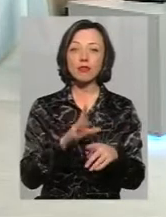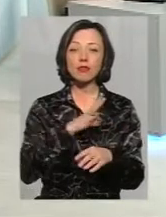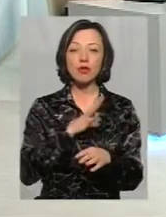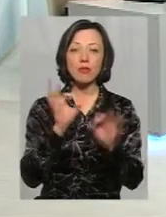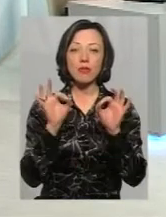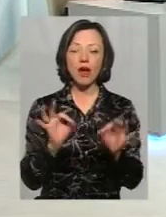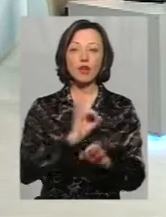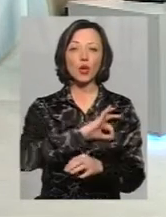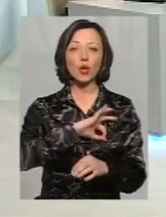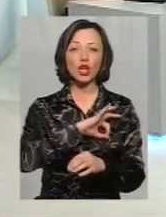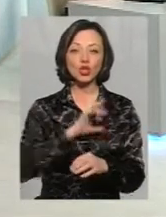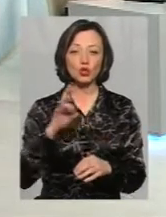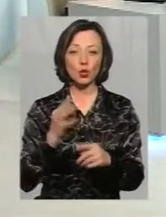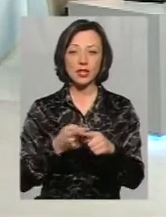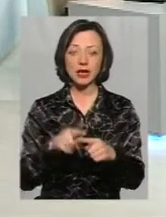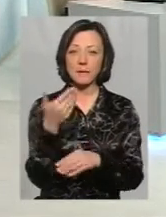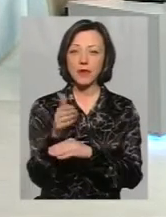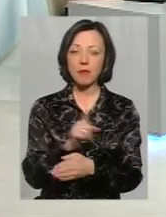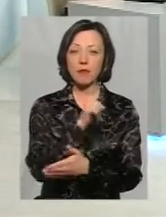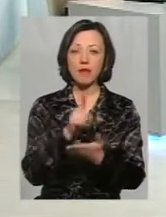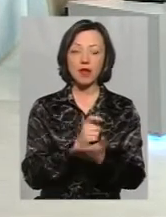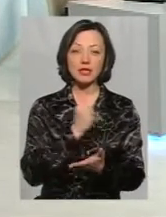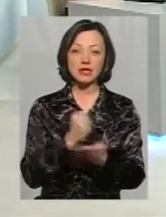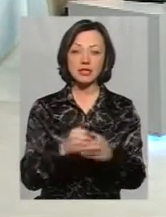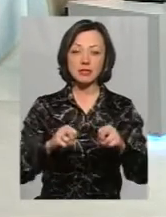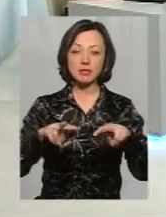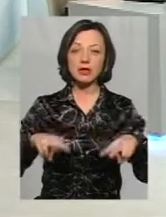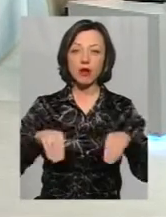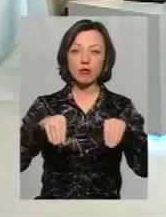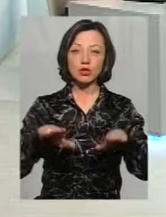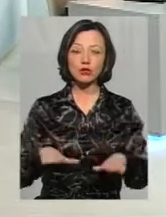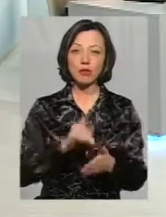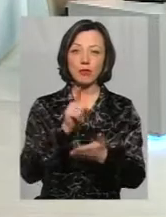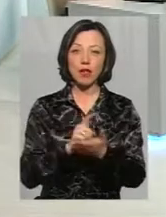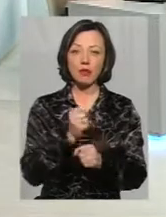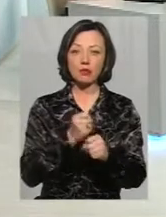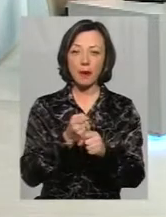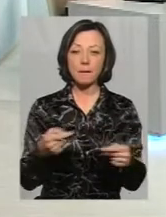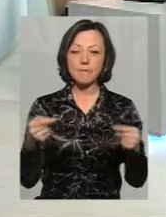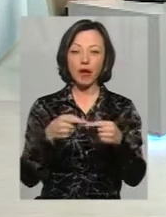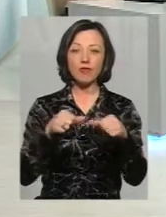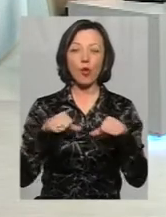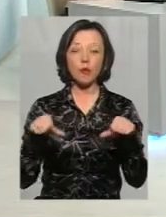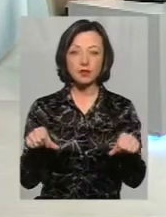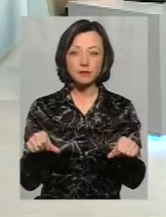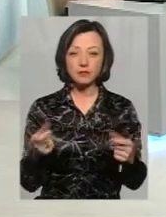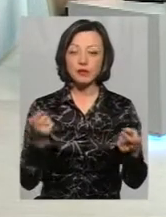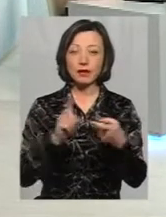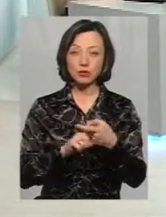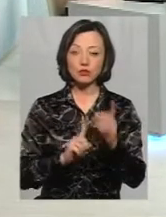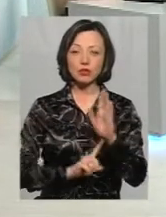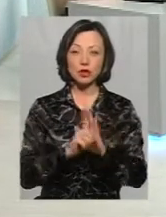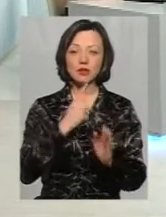юридичному аспекті, оскільки цей прапор мала затвердити спеціальна постанова, яку мала розробити певна комісія. В дискусії з